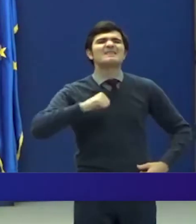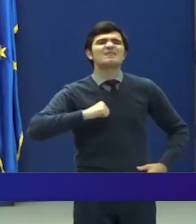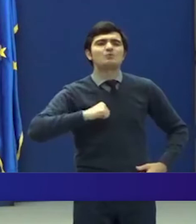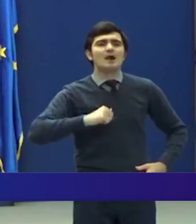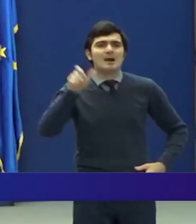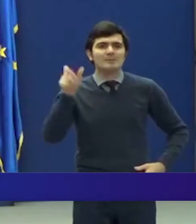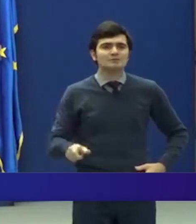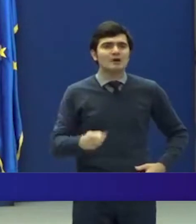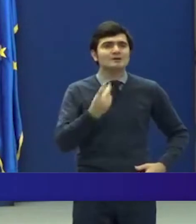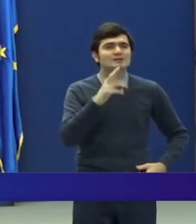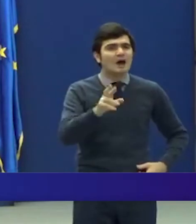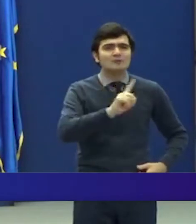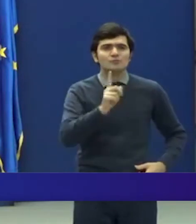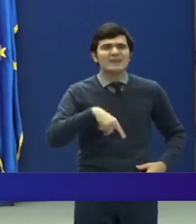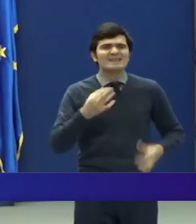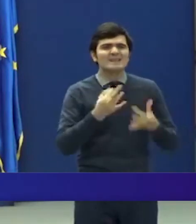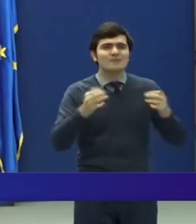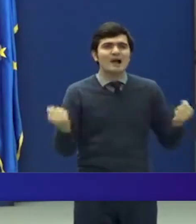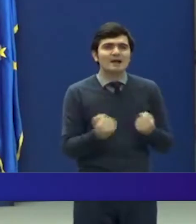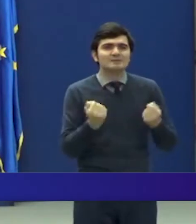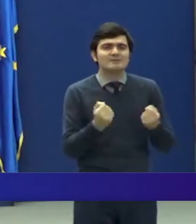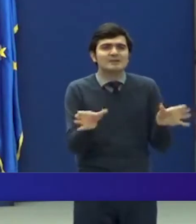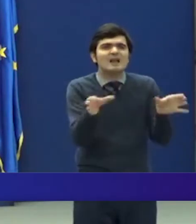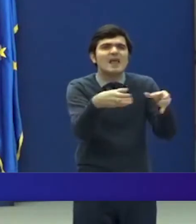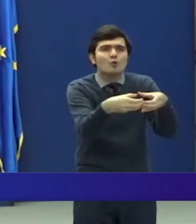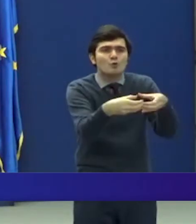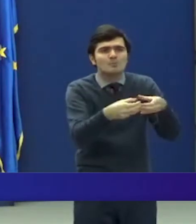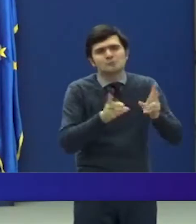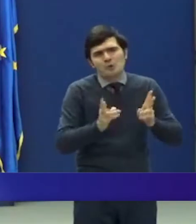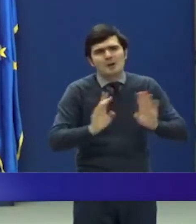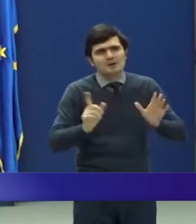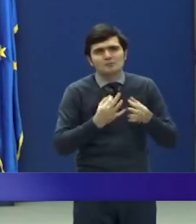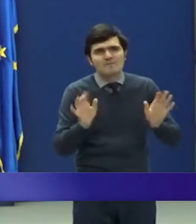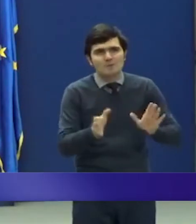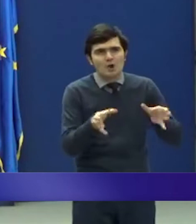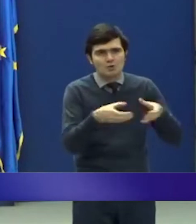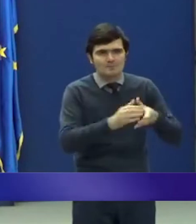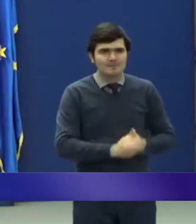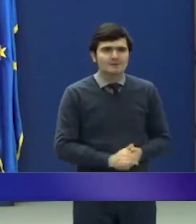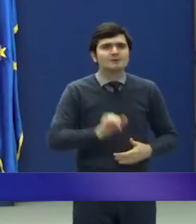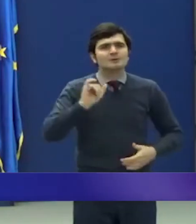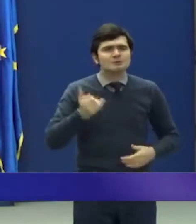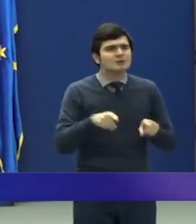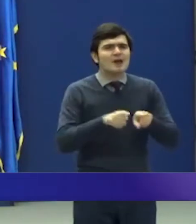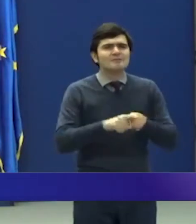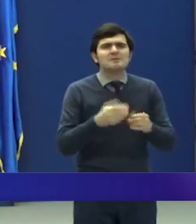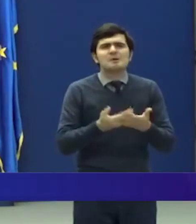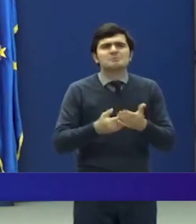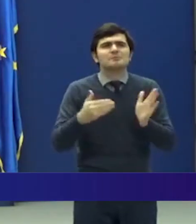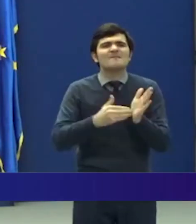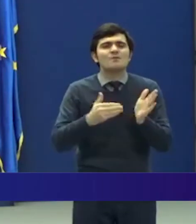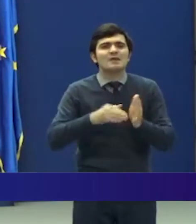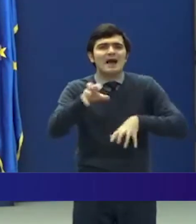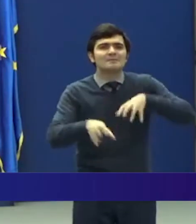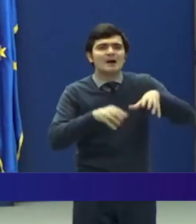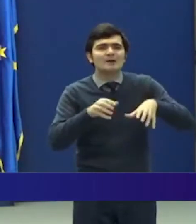cu excluderea oricăror activități fizice, colective, evident, cât și pentru nevoile animalelor